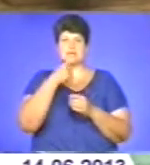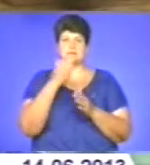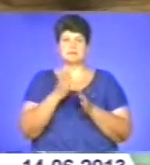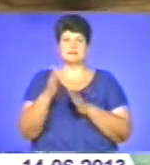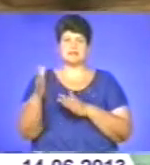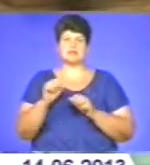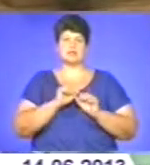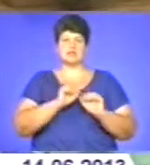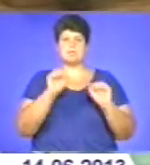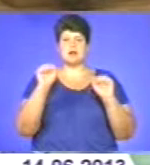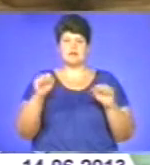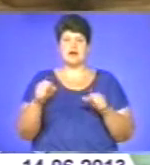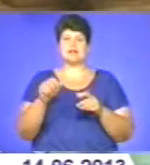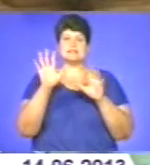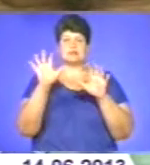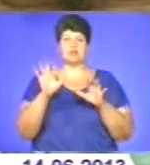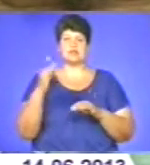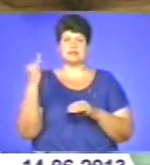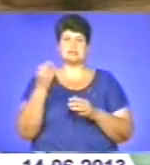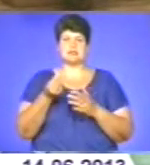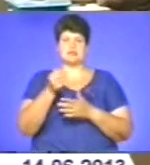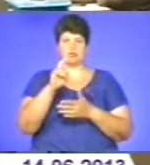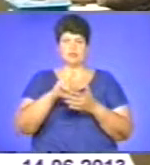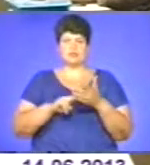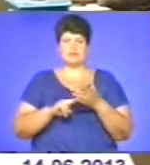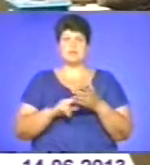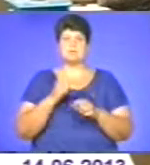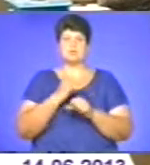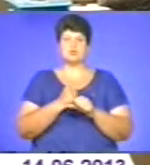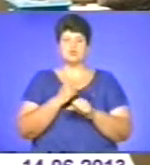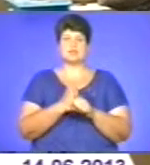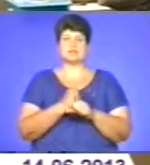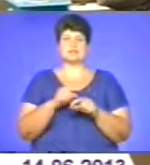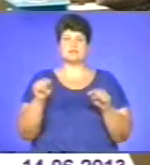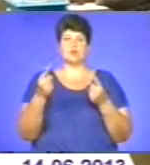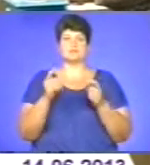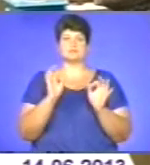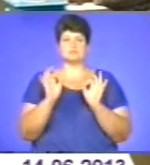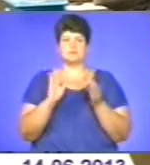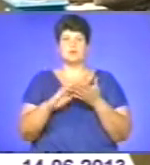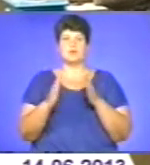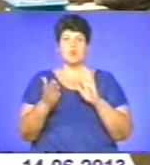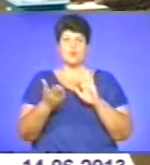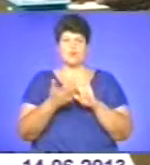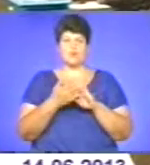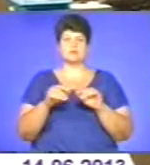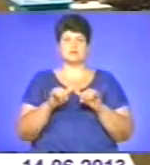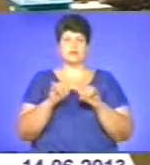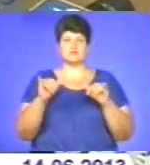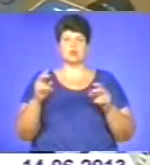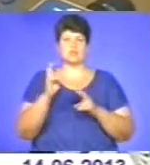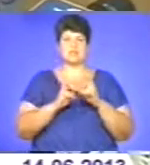права і законні інтереси платників податків, Асоціація працює над створенням комфортних умов для розвитку підприємництва в Україні.